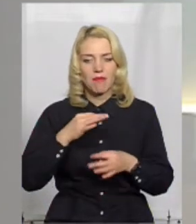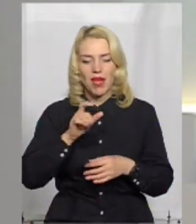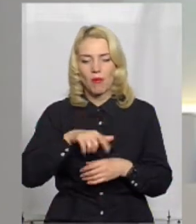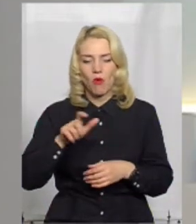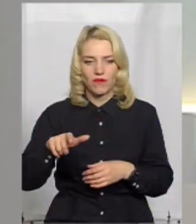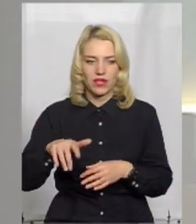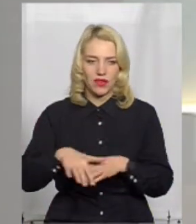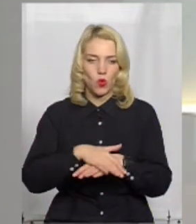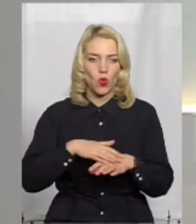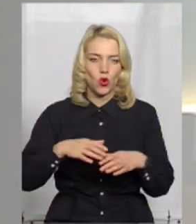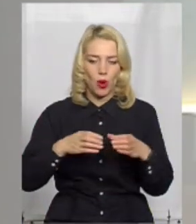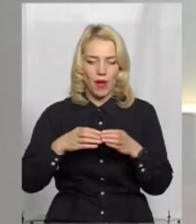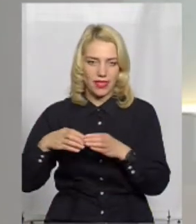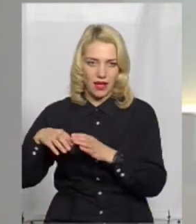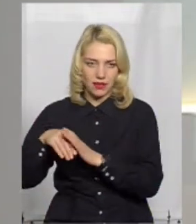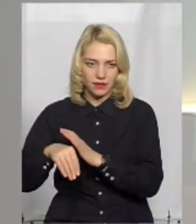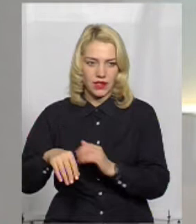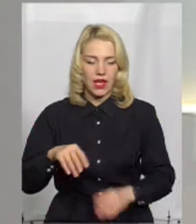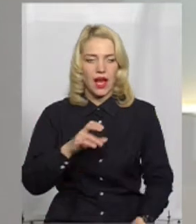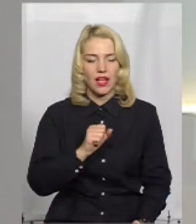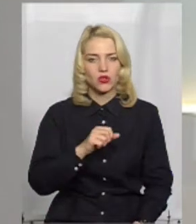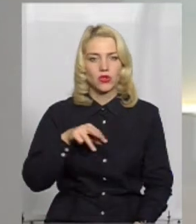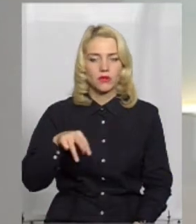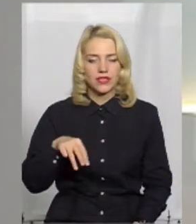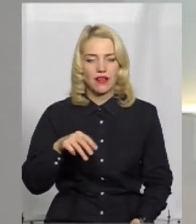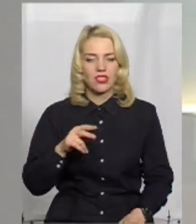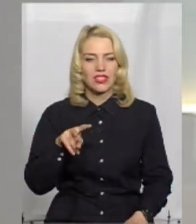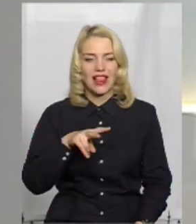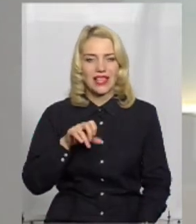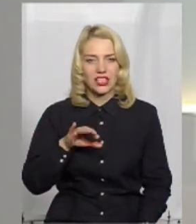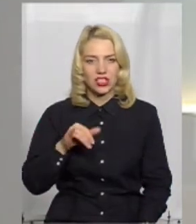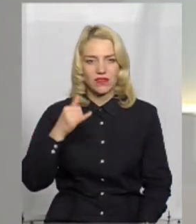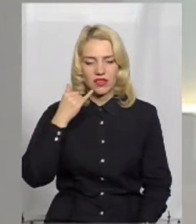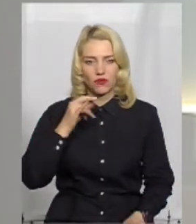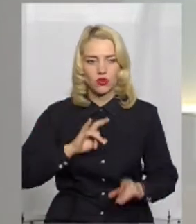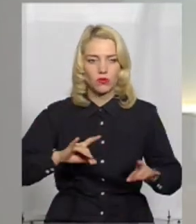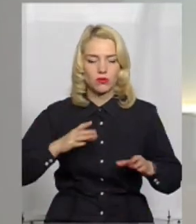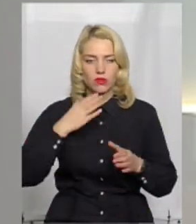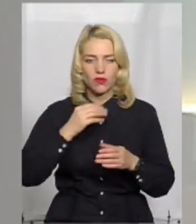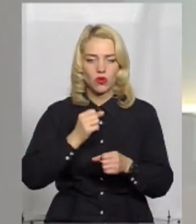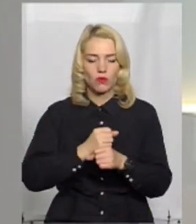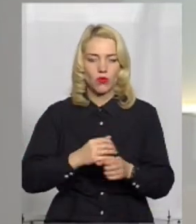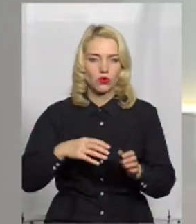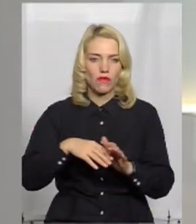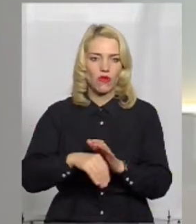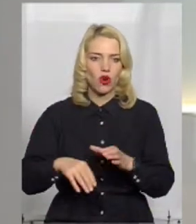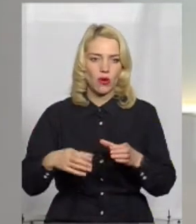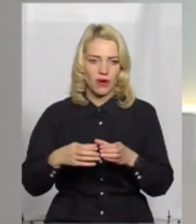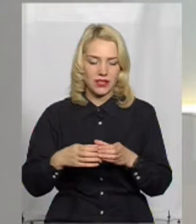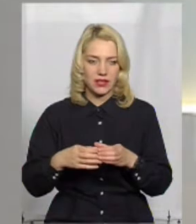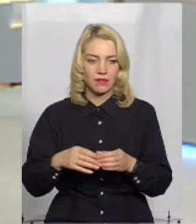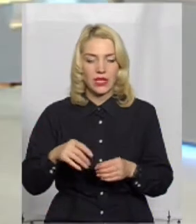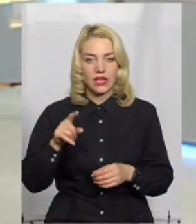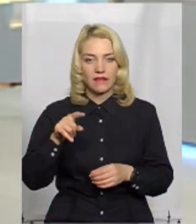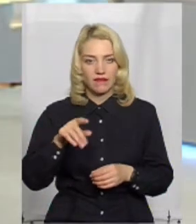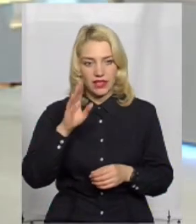в громадах. Анатолій Ніцевич з Летичева телефоном розповів про свою роботу у громаді. До речі,